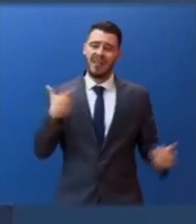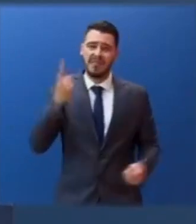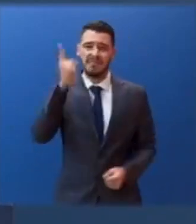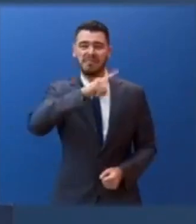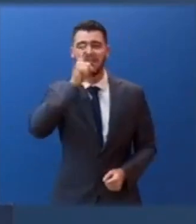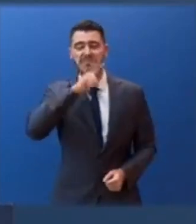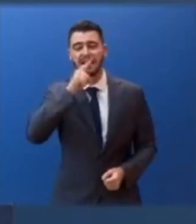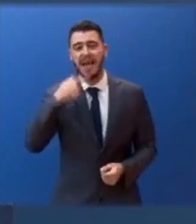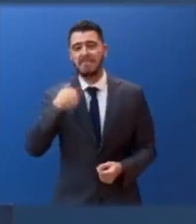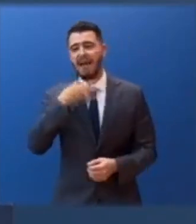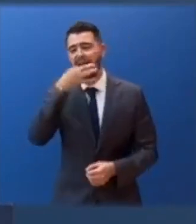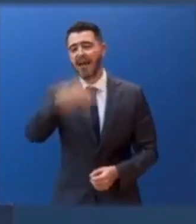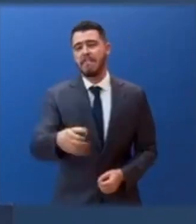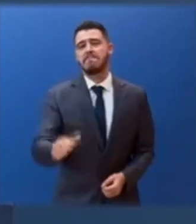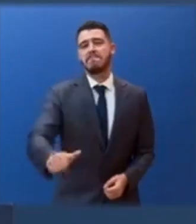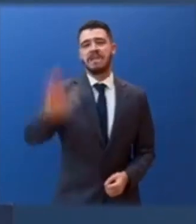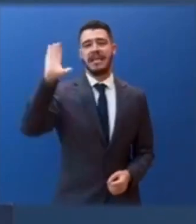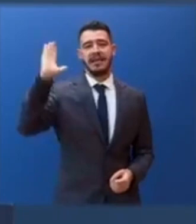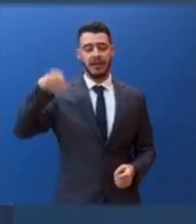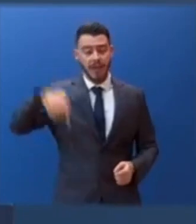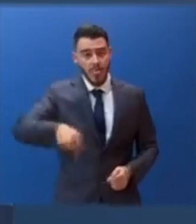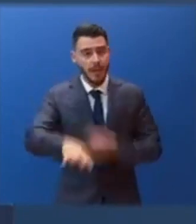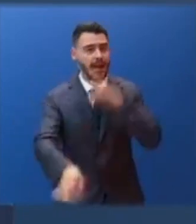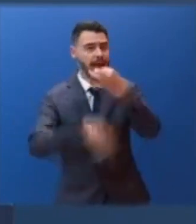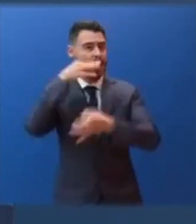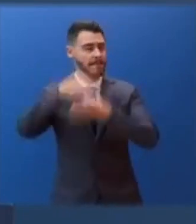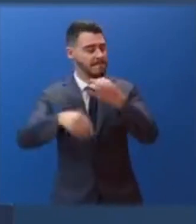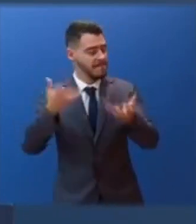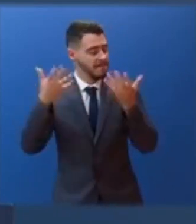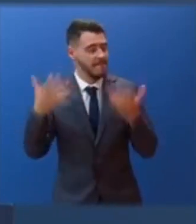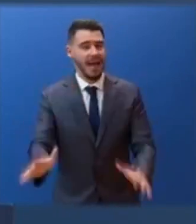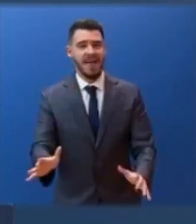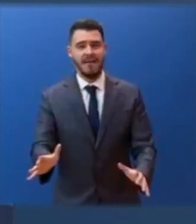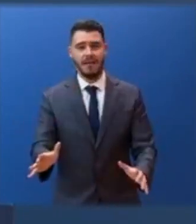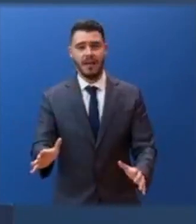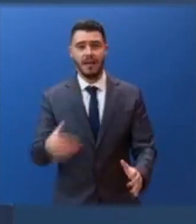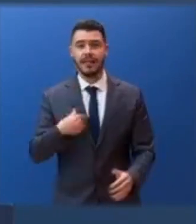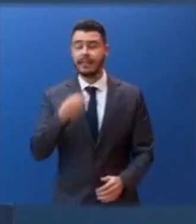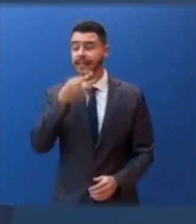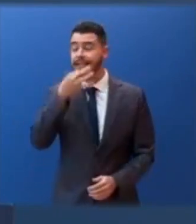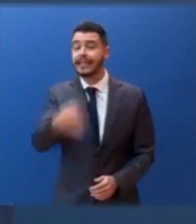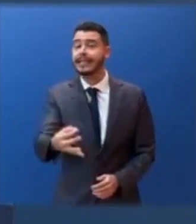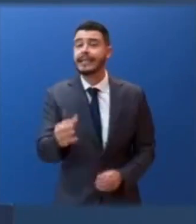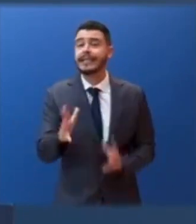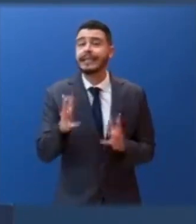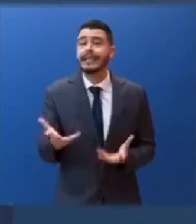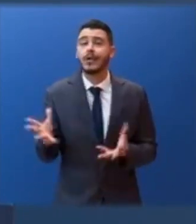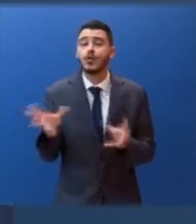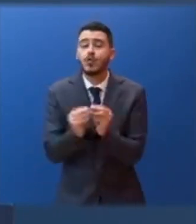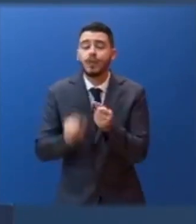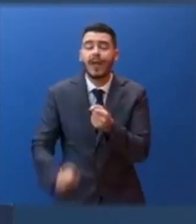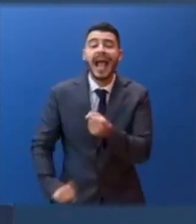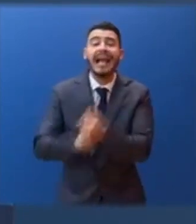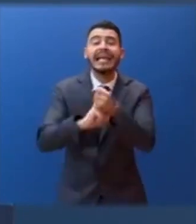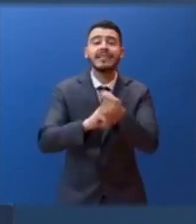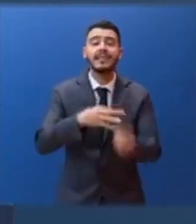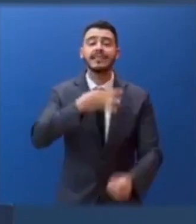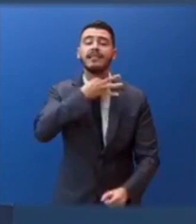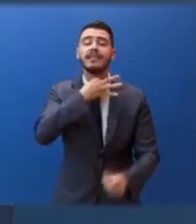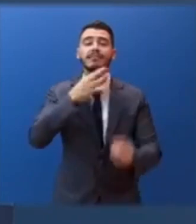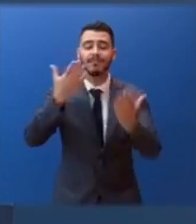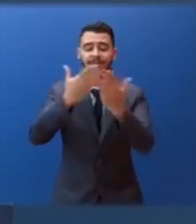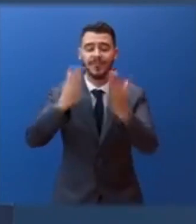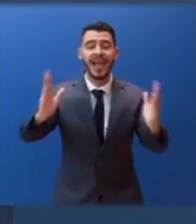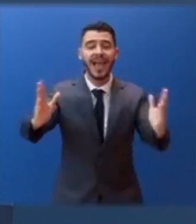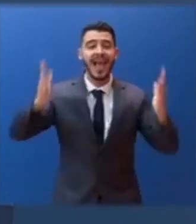Εδώ είχα απαντήσει σε ερώτηση και σε συνέντευξή μου αργότερα τι εννοώ με αυτό το ζήτημα της ενίσχυσης των μονάδων εντατικής θεραπείας. Θυμάστε